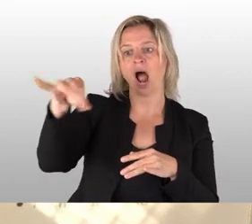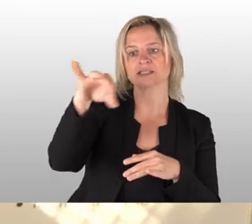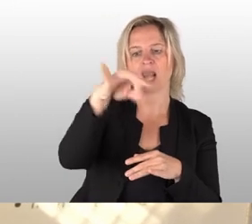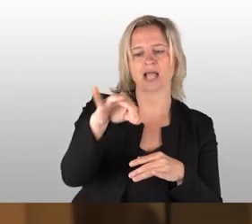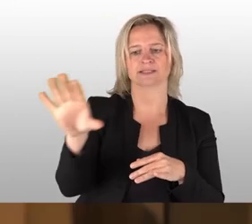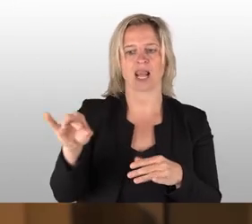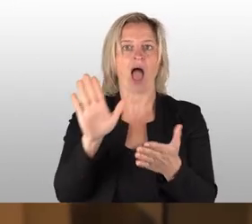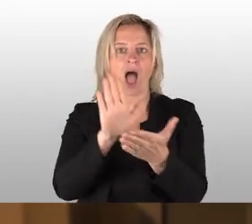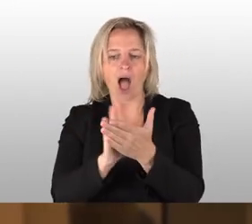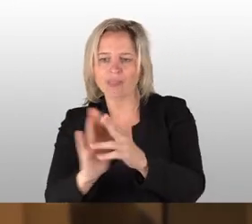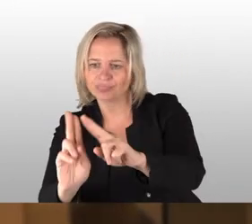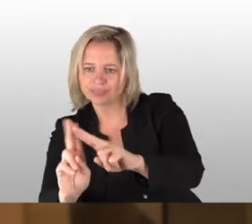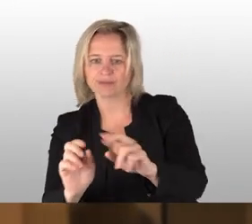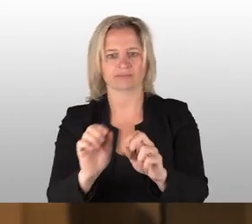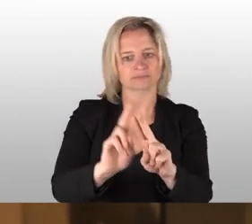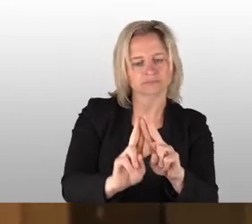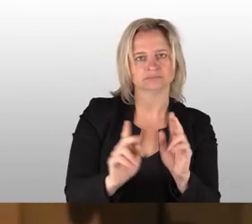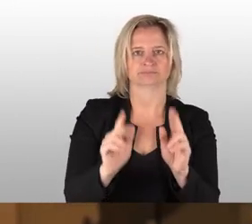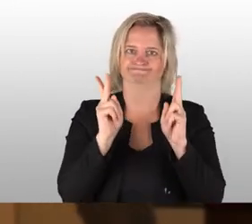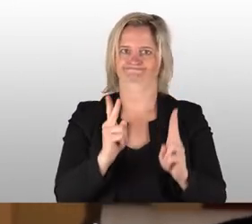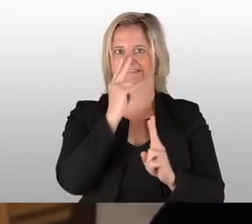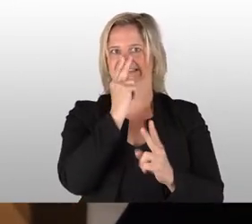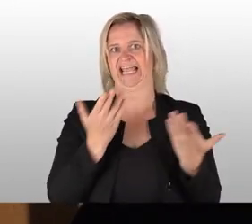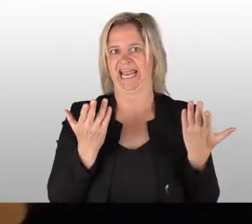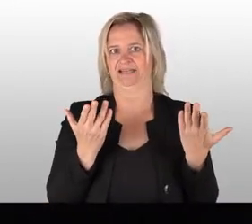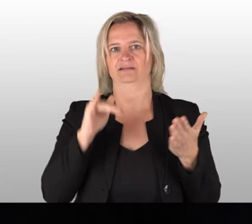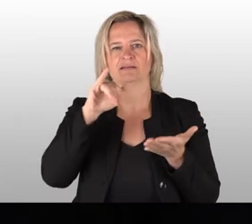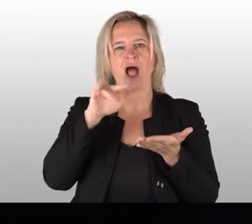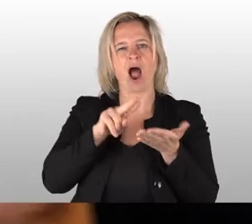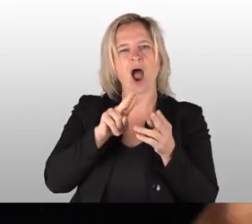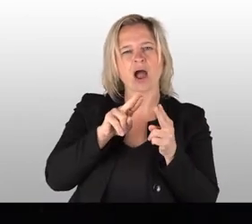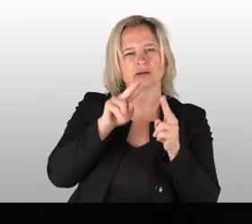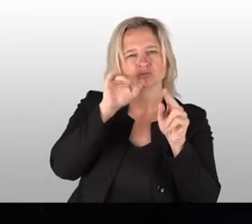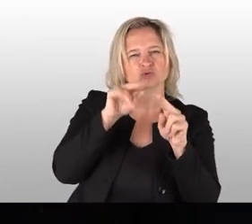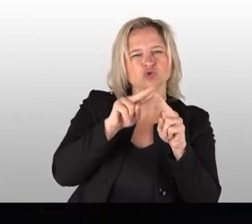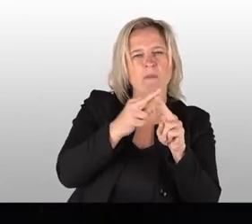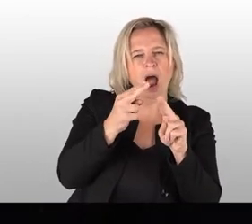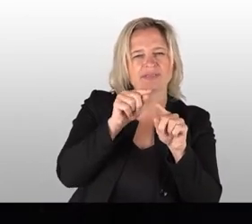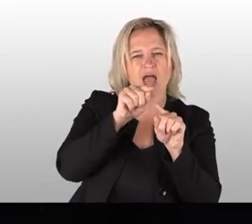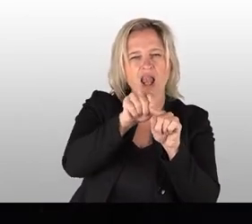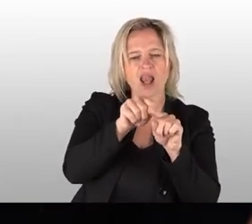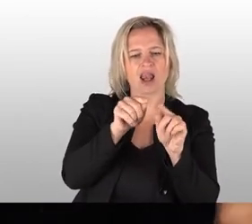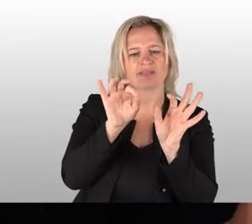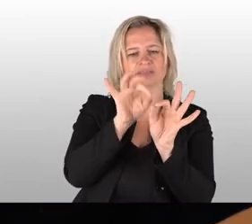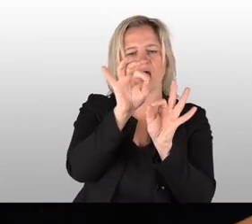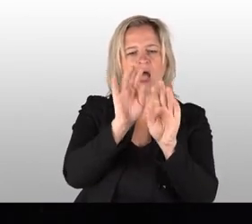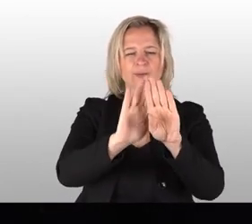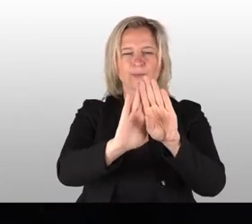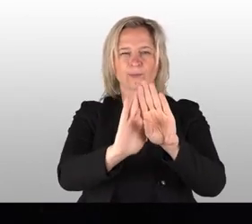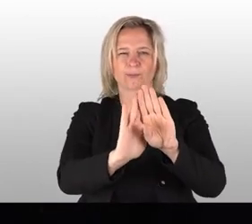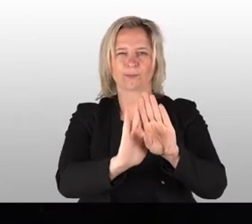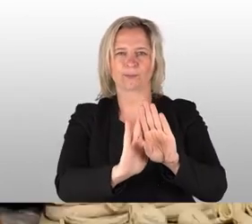werden separat von Hand bearbeitet. Sie sehen das gerade sehr schön mit so einem kleinen Spatel, werden die Nähte verputzt etc.